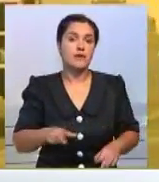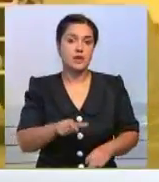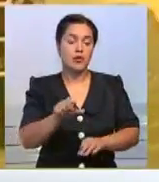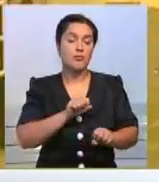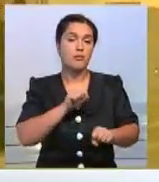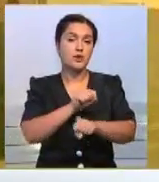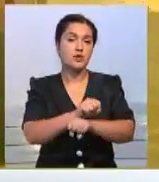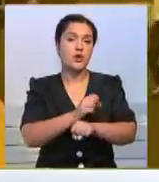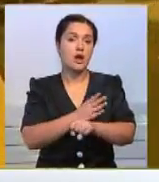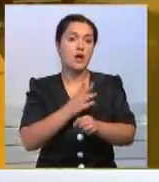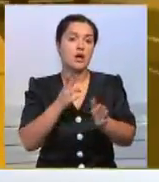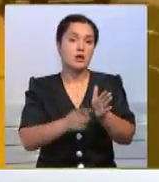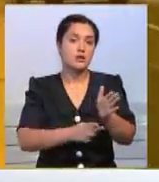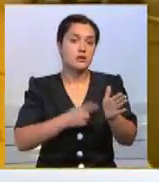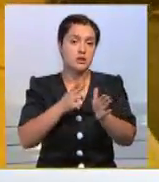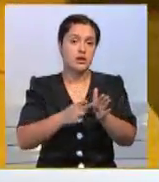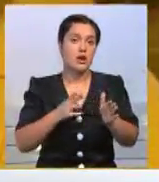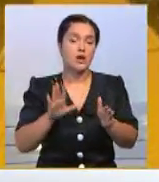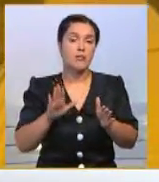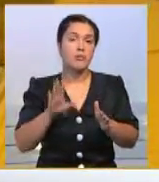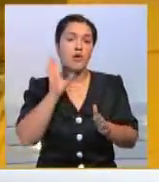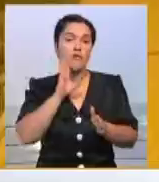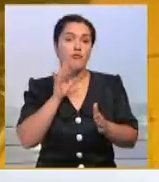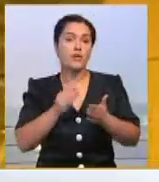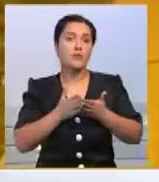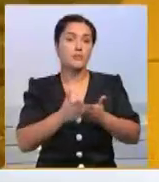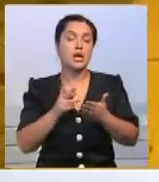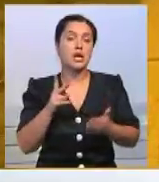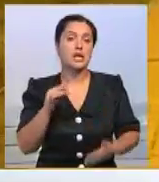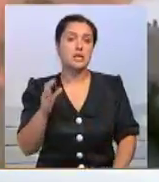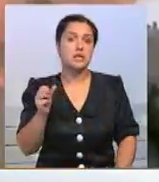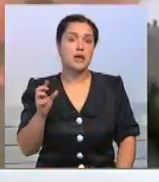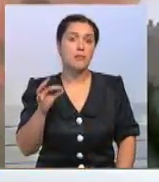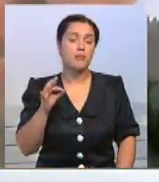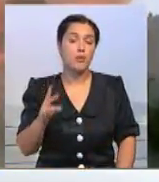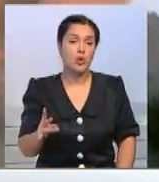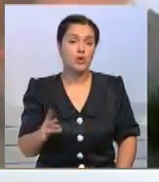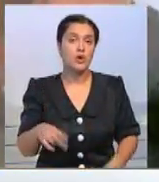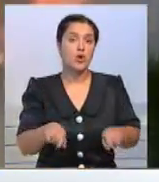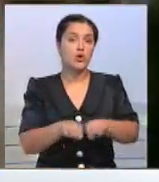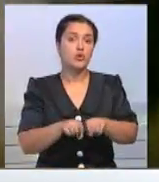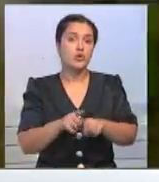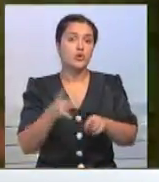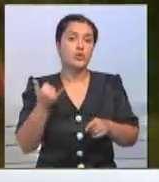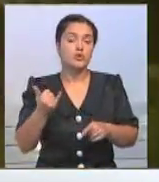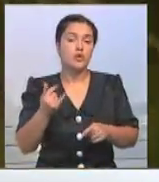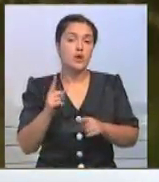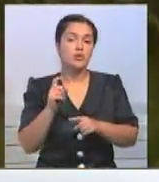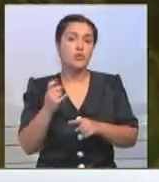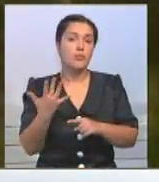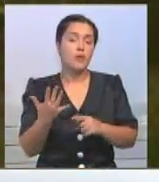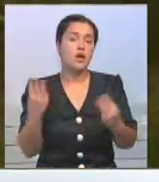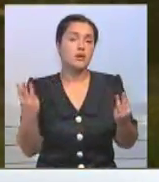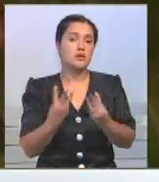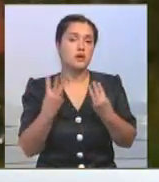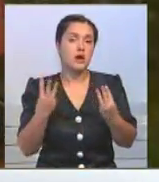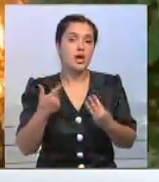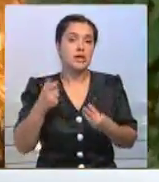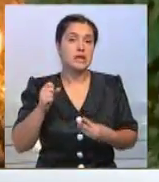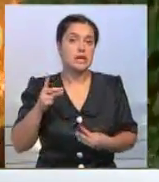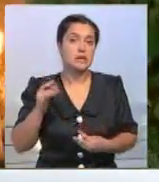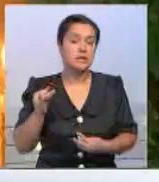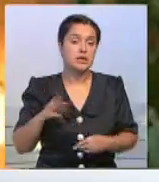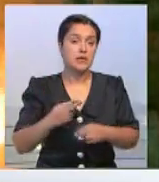автодорог, приостановлено железнодорожное сообщение в порту Лиссабон. В Галисии сохраняют активность 105 очагов